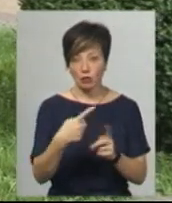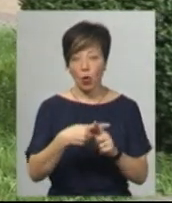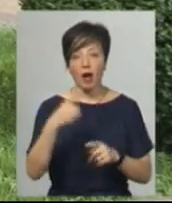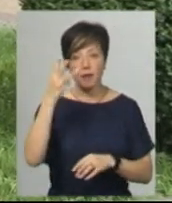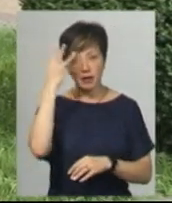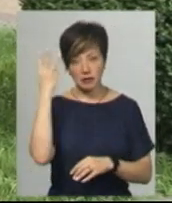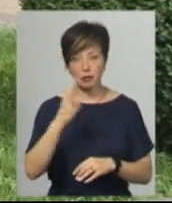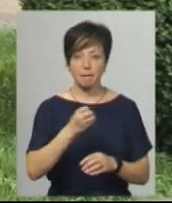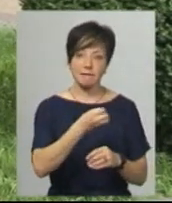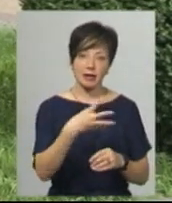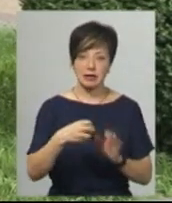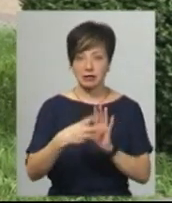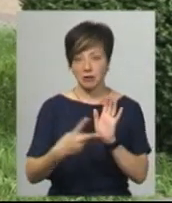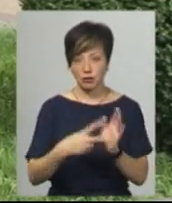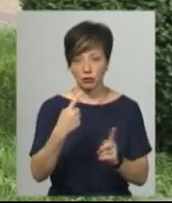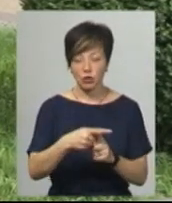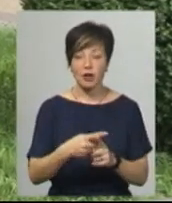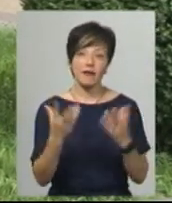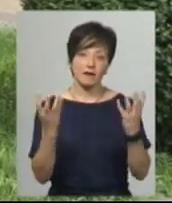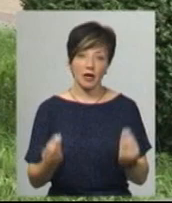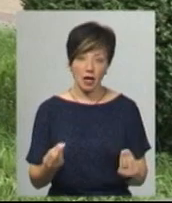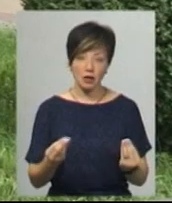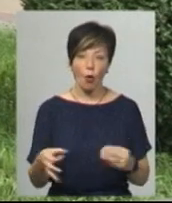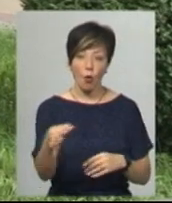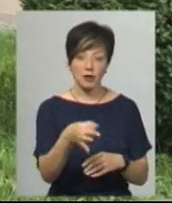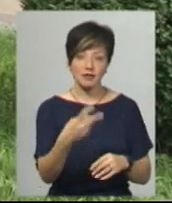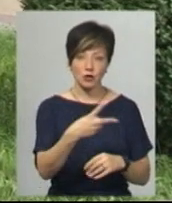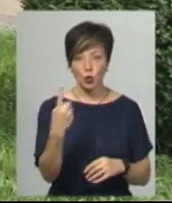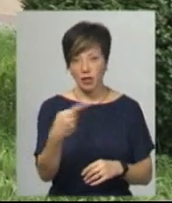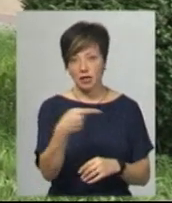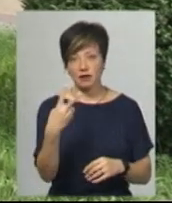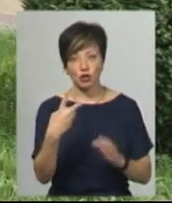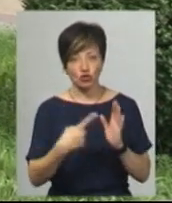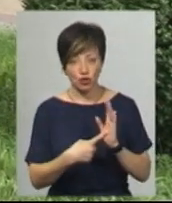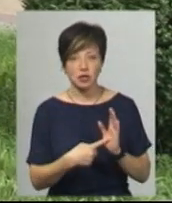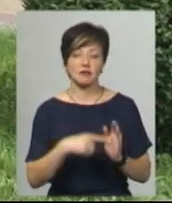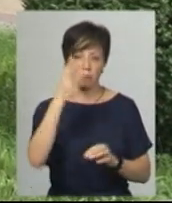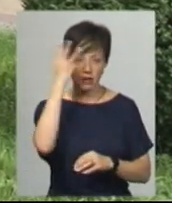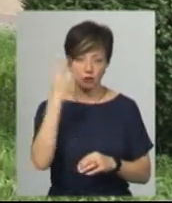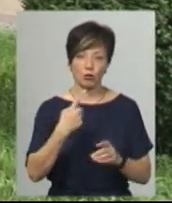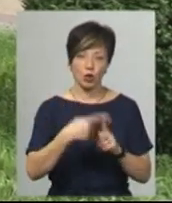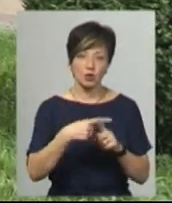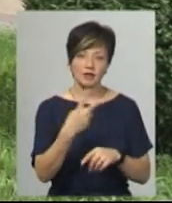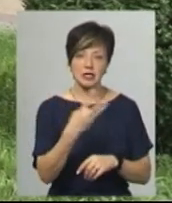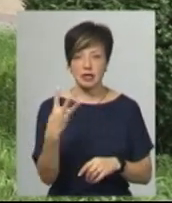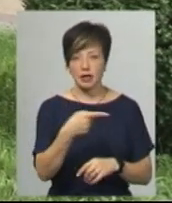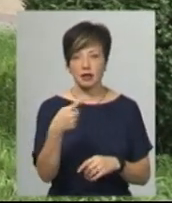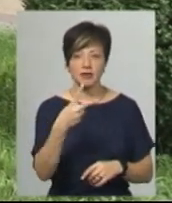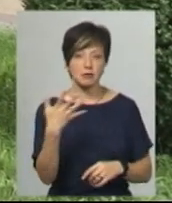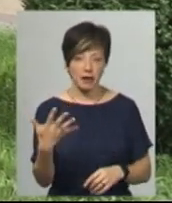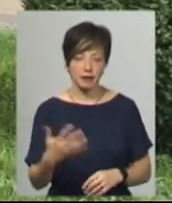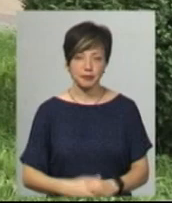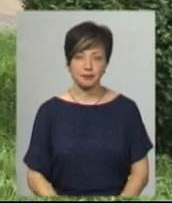Хмельницькому – 15-17 градусів тепла, в день по області 21-26, в обласному центрі – 23-25